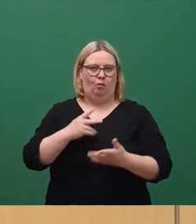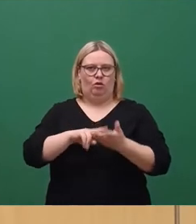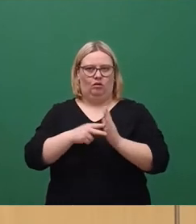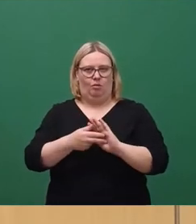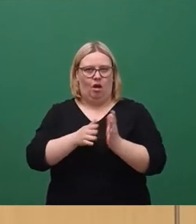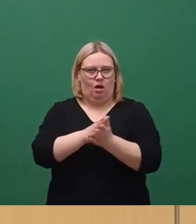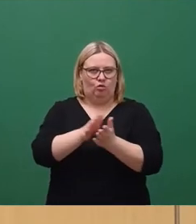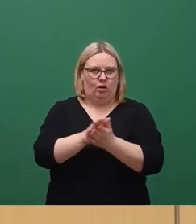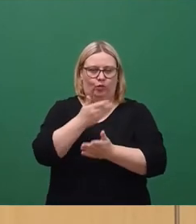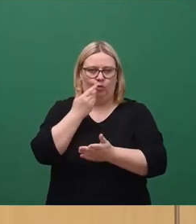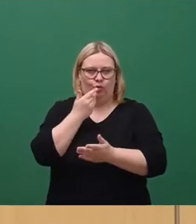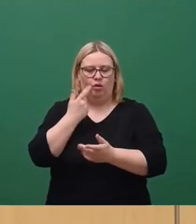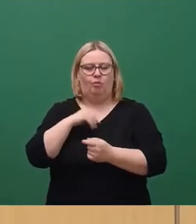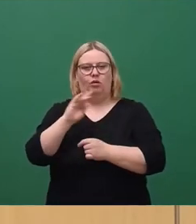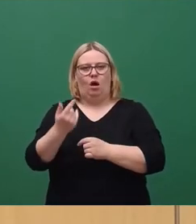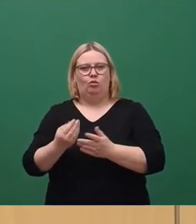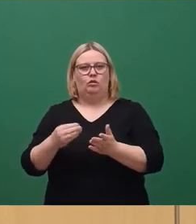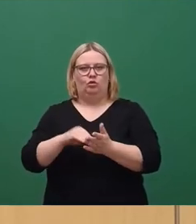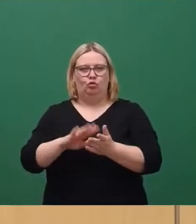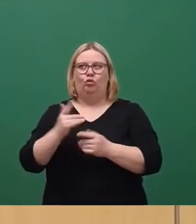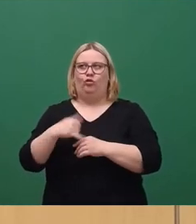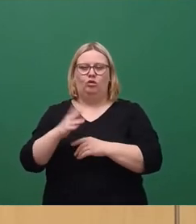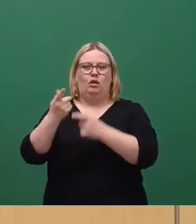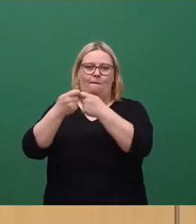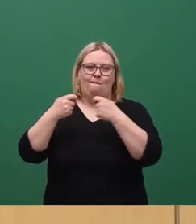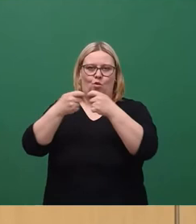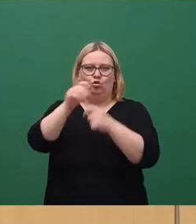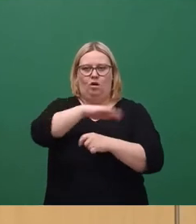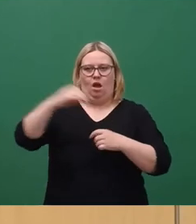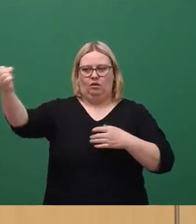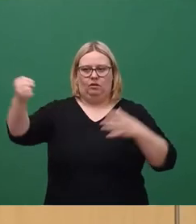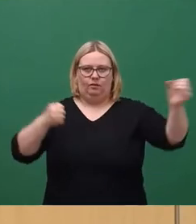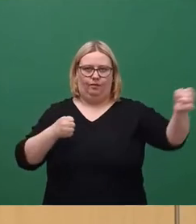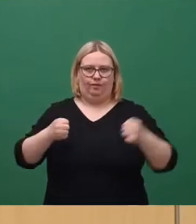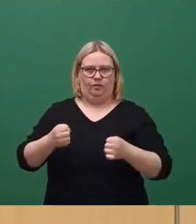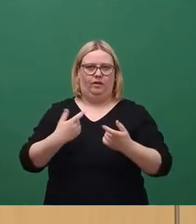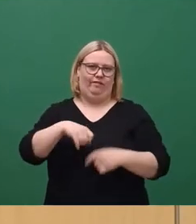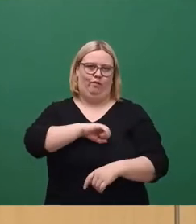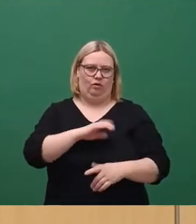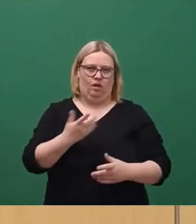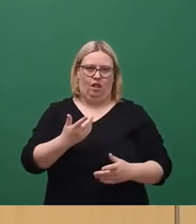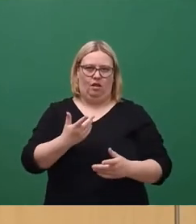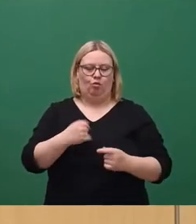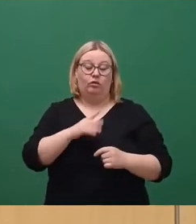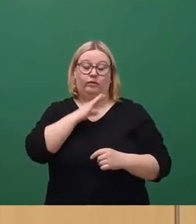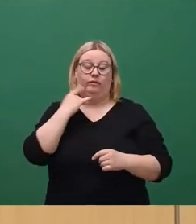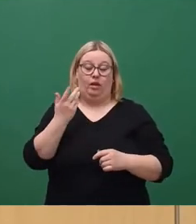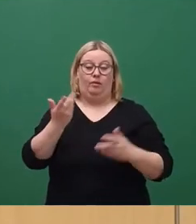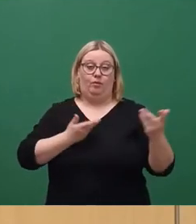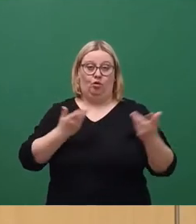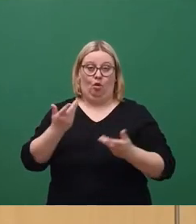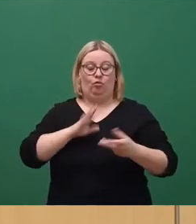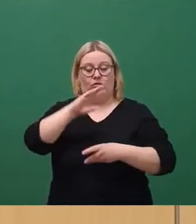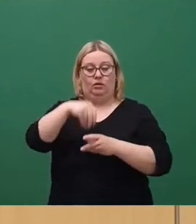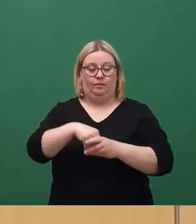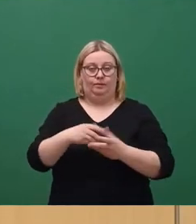aber auch die hohen Drittmittelzuwendungen und Unterstützungen durch Bund und Land sind im erheblichen Maß in dem Betrag enthalten.